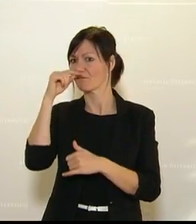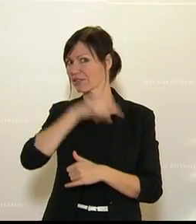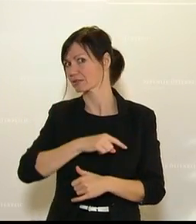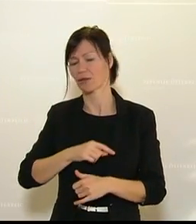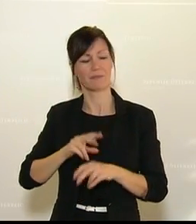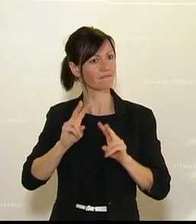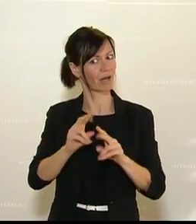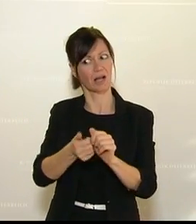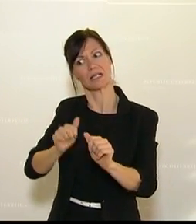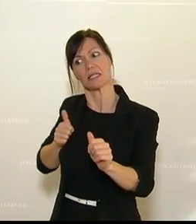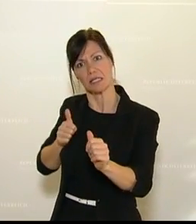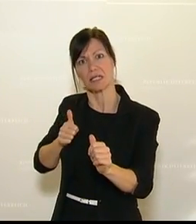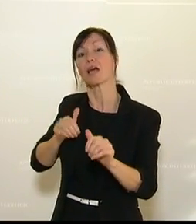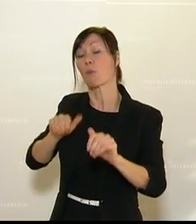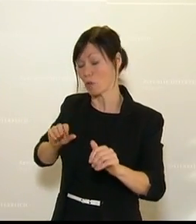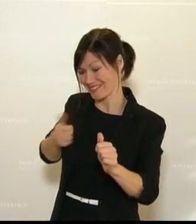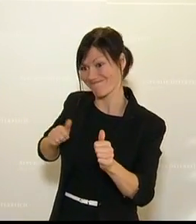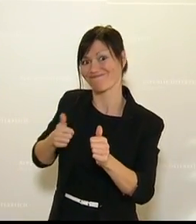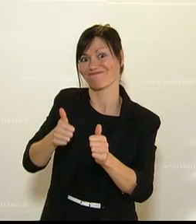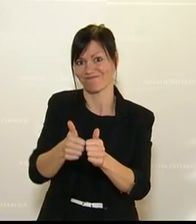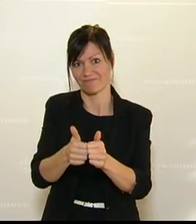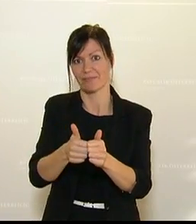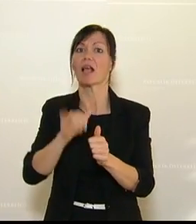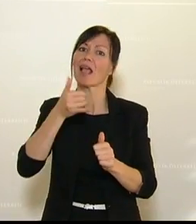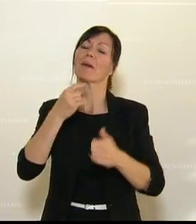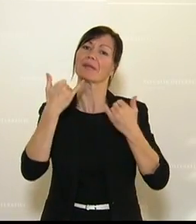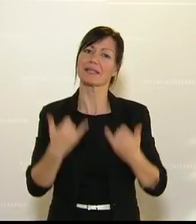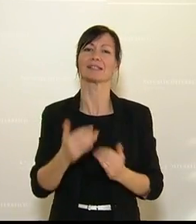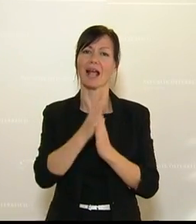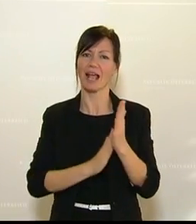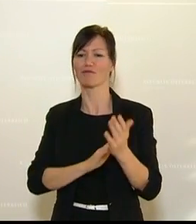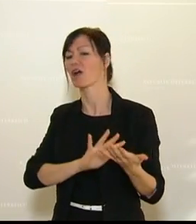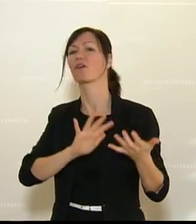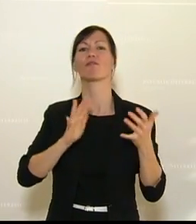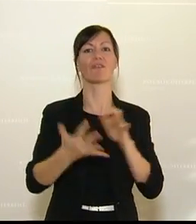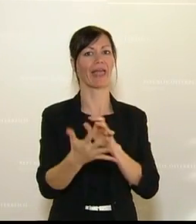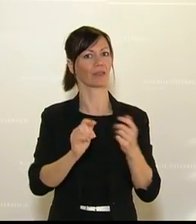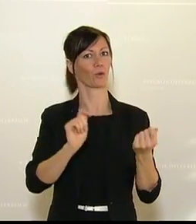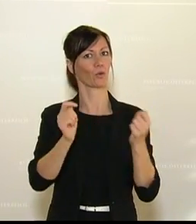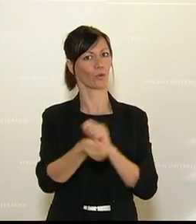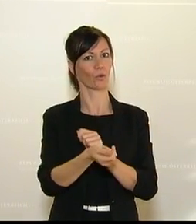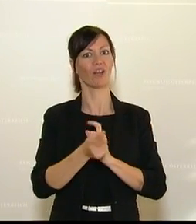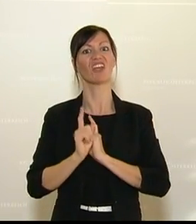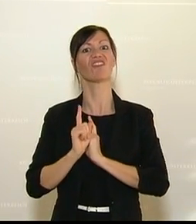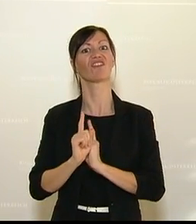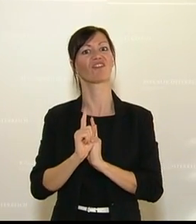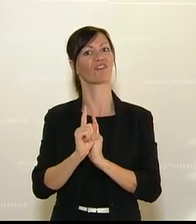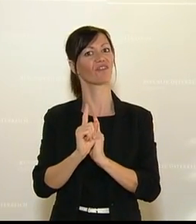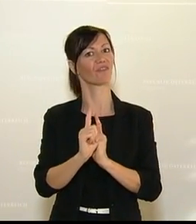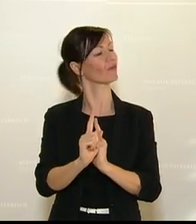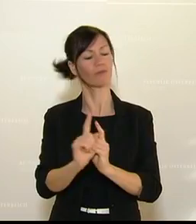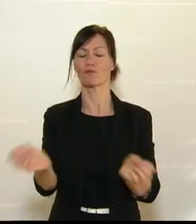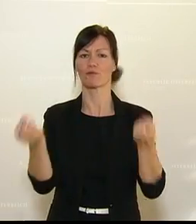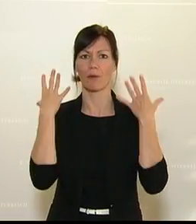aufzuholen. Doch wir stehen jetzt am Beginn eines Veränderungsprozesses. Die Zeit des Stillstandes, sehr geehrte Damen und Herren,